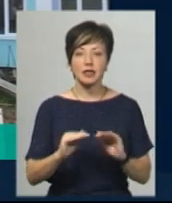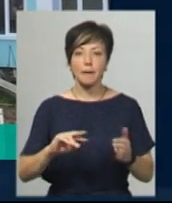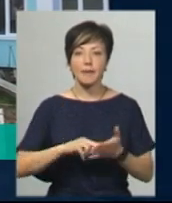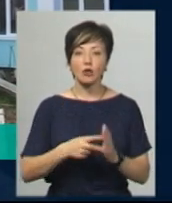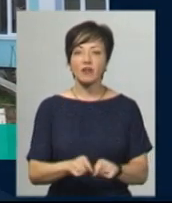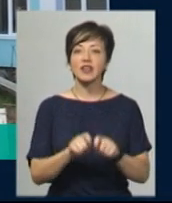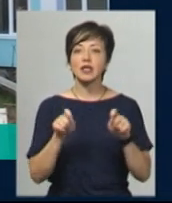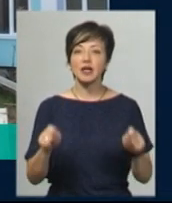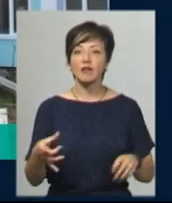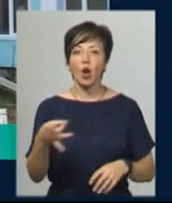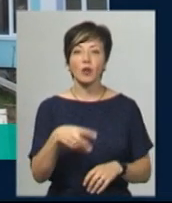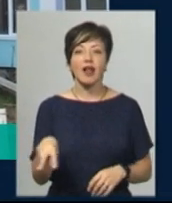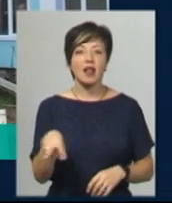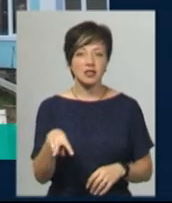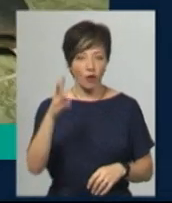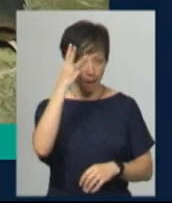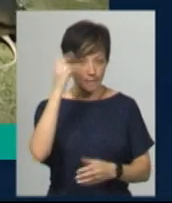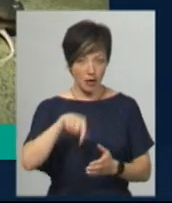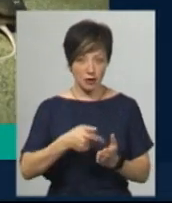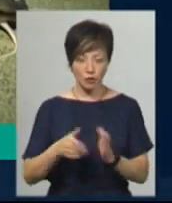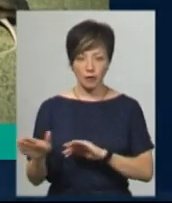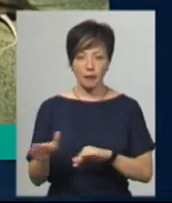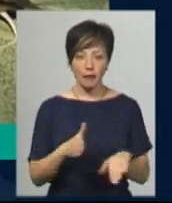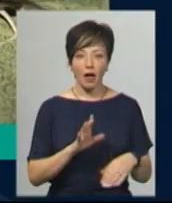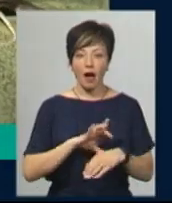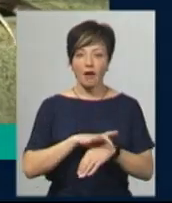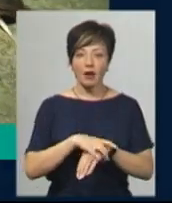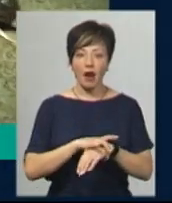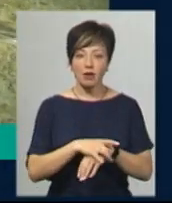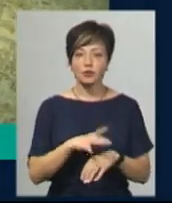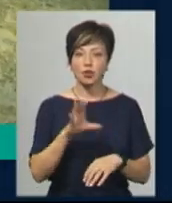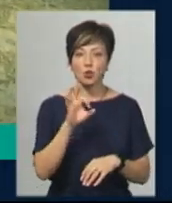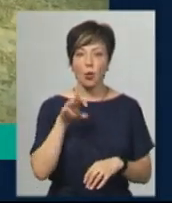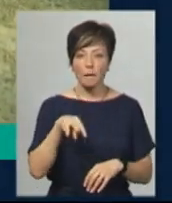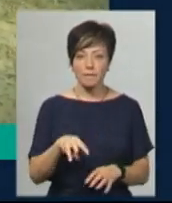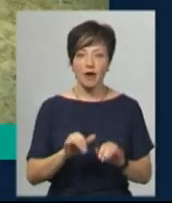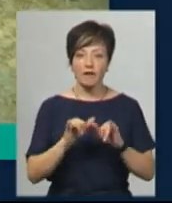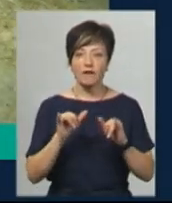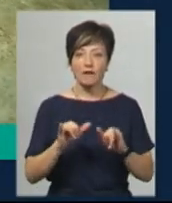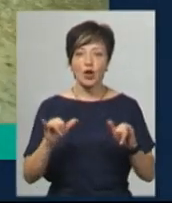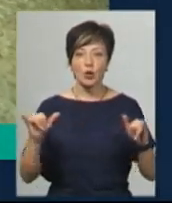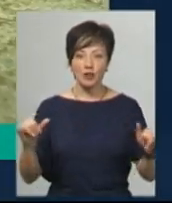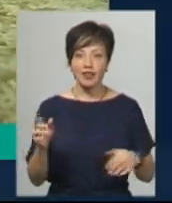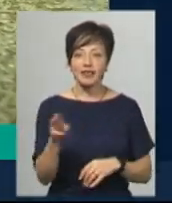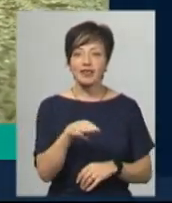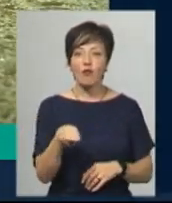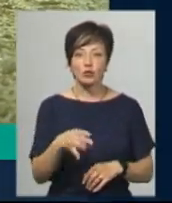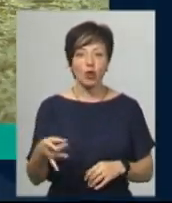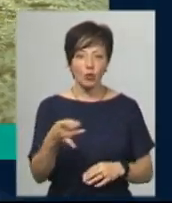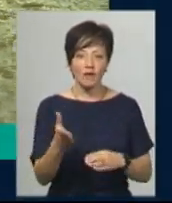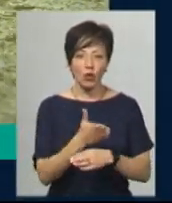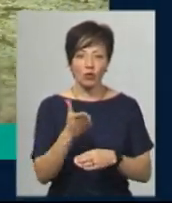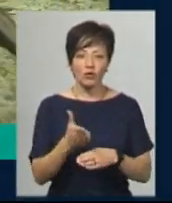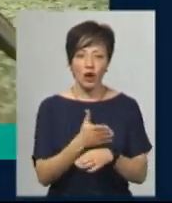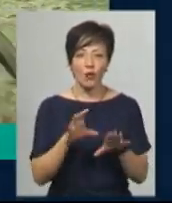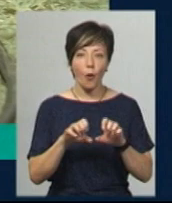планують відкрити в мікрорайоні Лезневе-Хмельницького. Африканських мармурових сумів вирощують на аквафермі в Теофіпольському районі та виготовляють